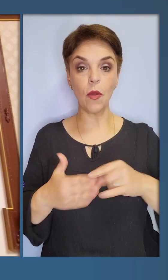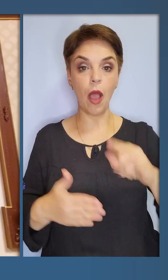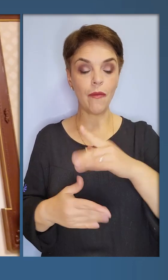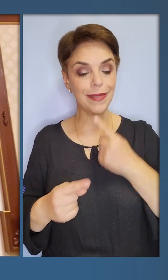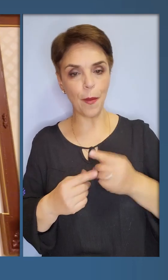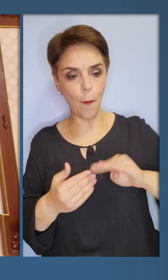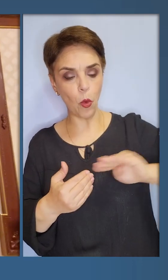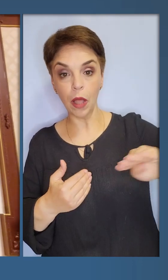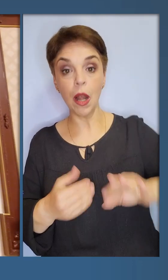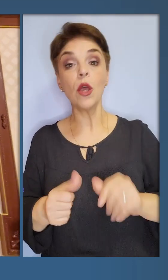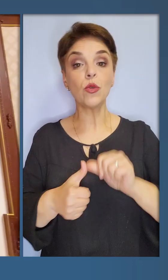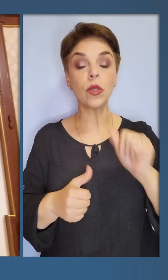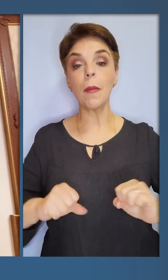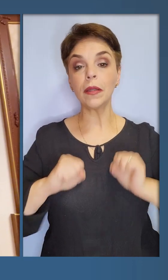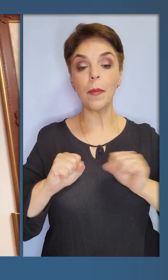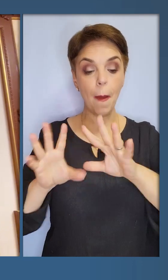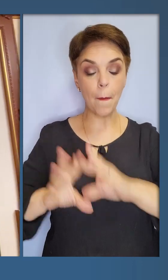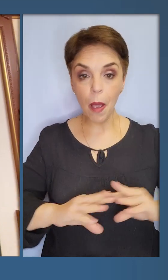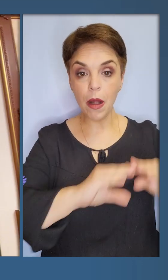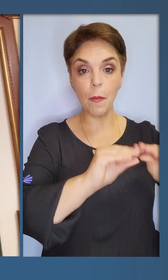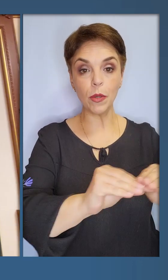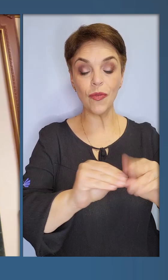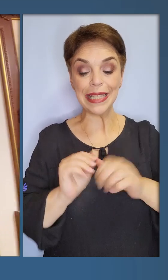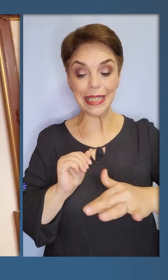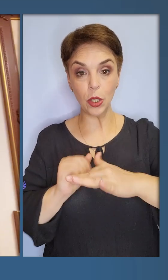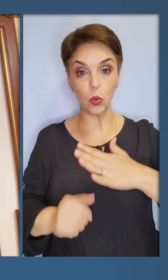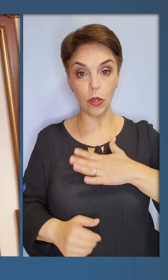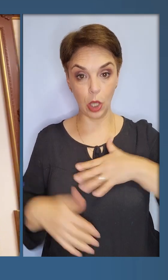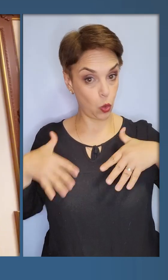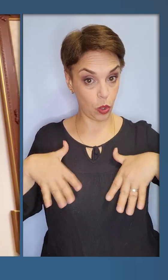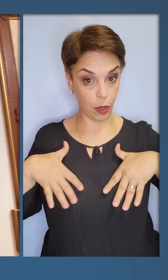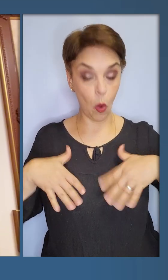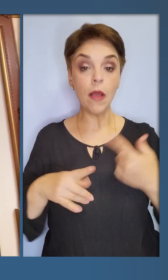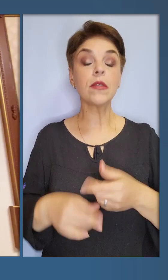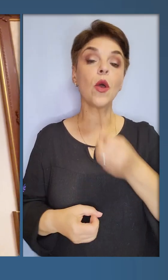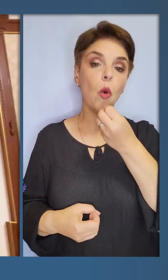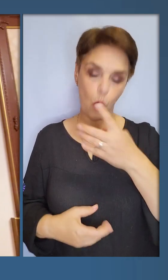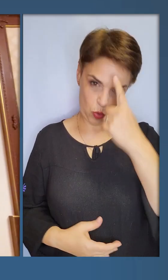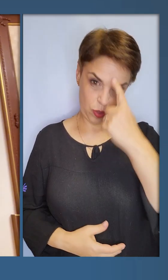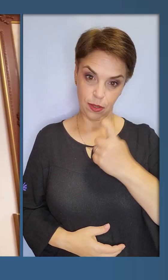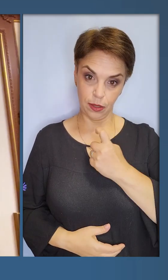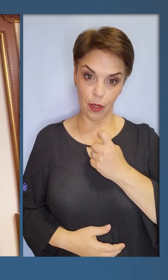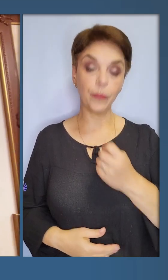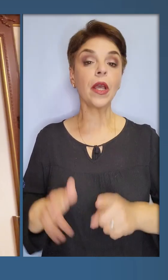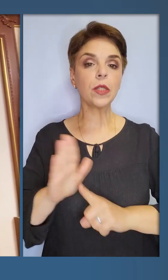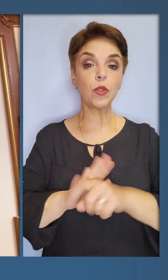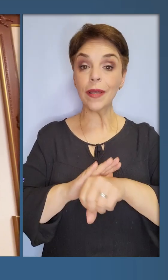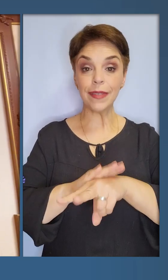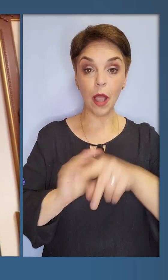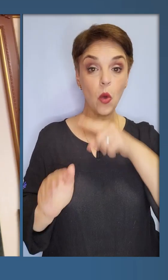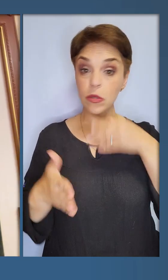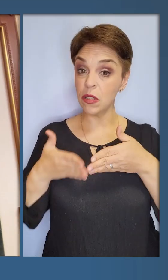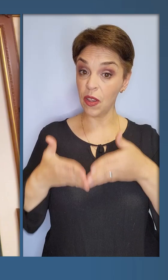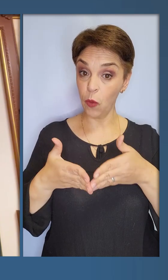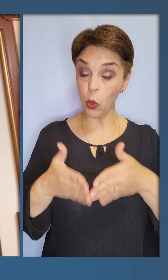авіацію подалі. Зокрема, намагаються перебазувати з території нашого Криму. І це хороший сигнал. Спочатку